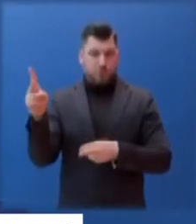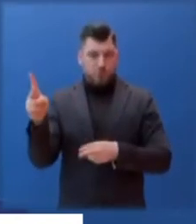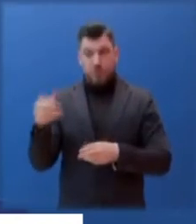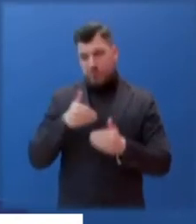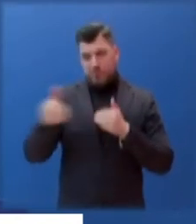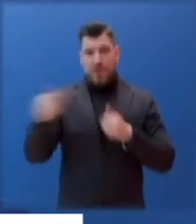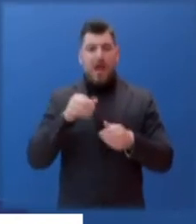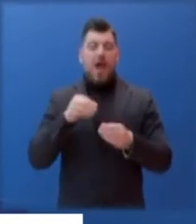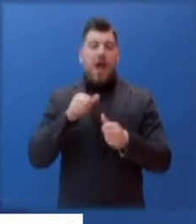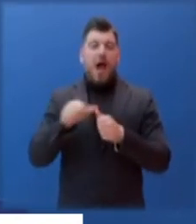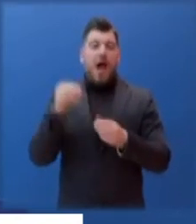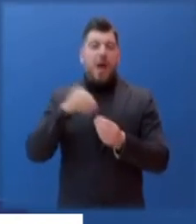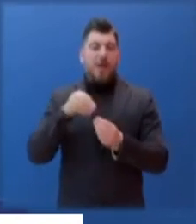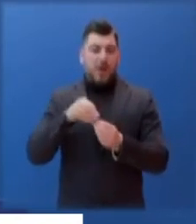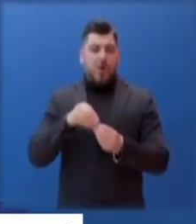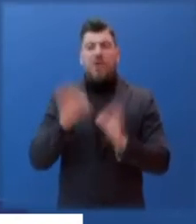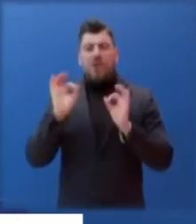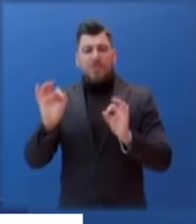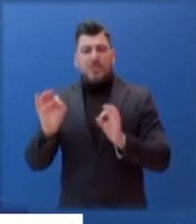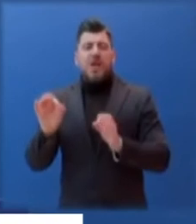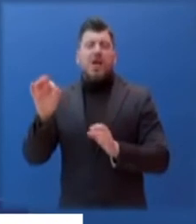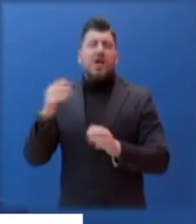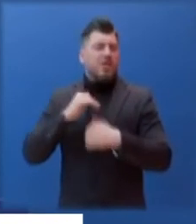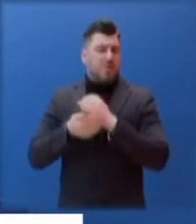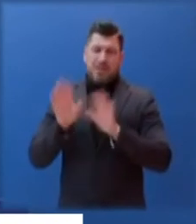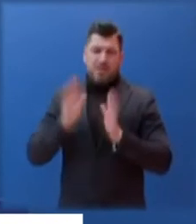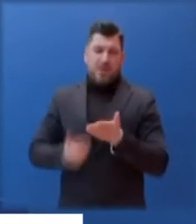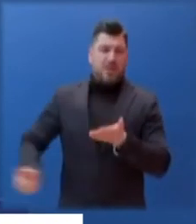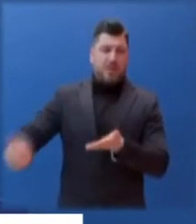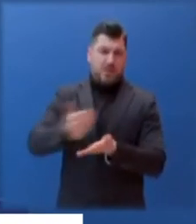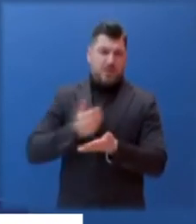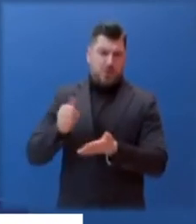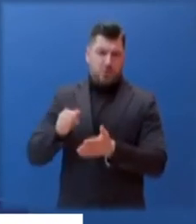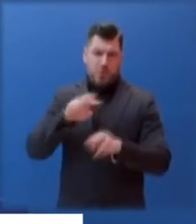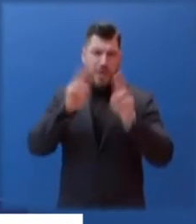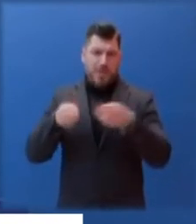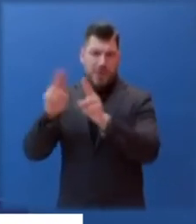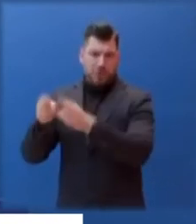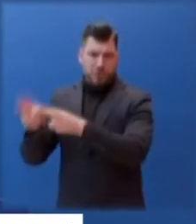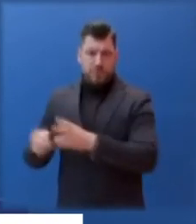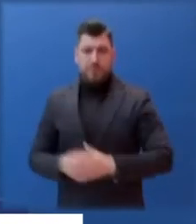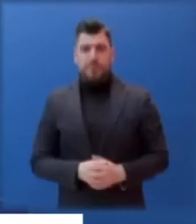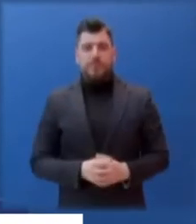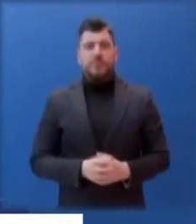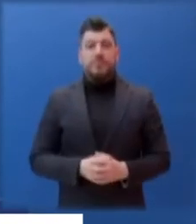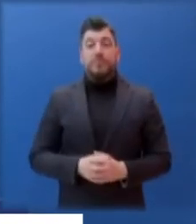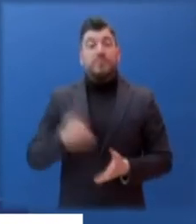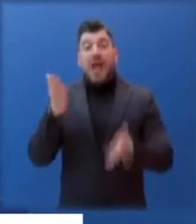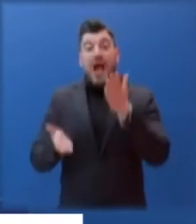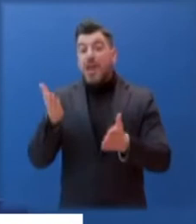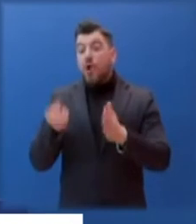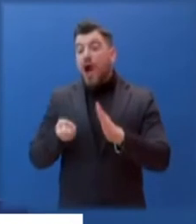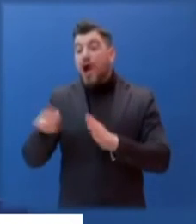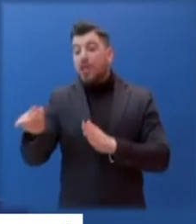χωρίς να ληφθεί υπόψη το κριτήριο μείωσης του Τζίρου. Η αποζημίωση διαμορφώνεται ανάλογα με τον αριθμό των εργαζομένων